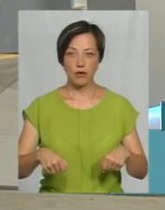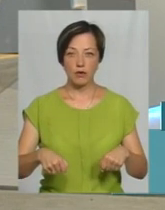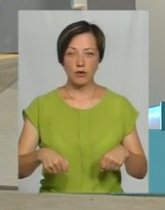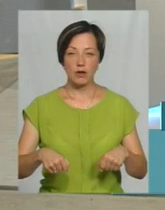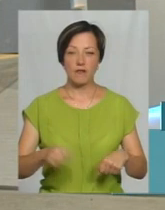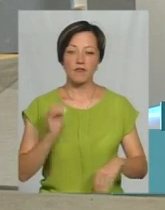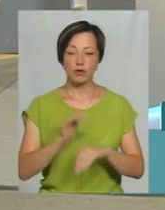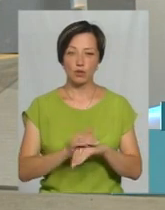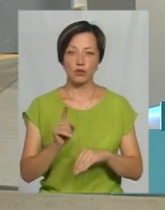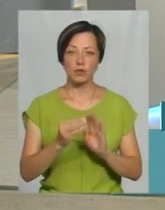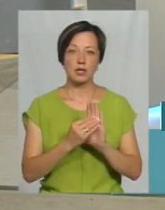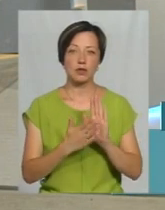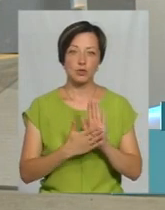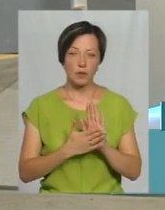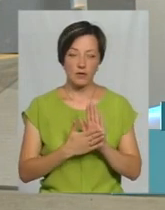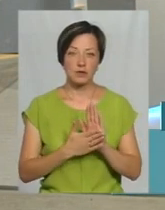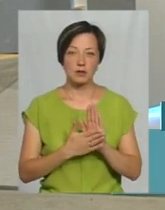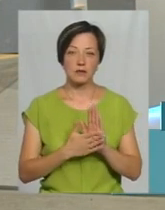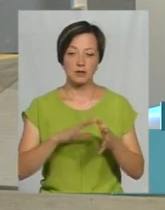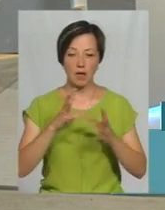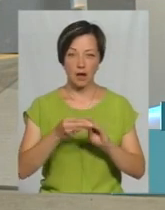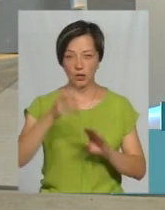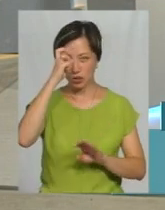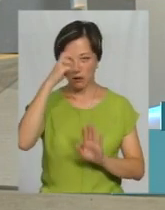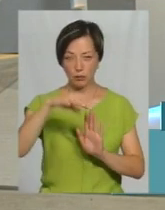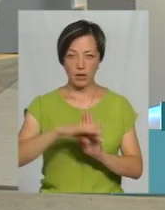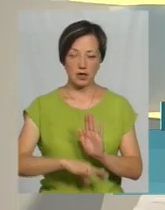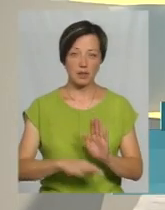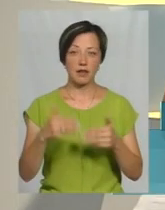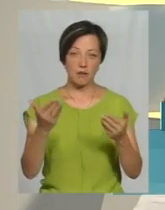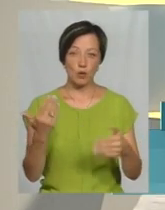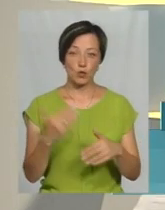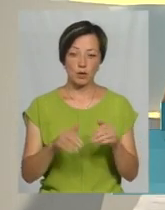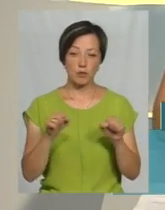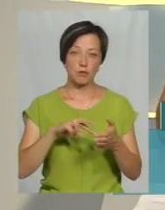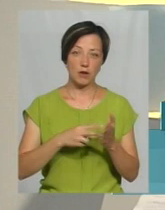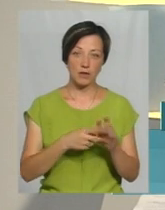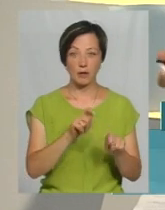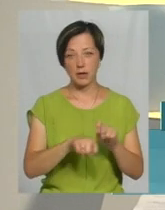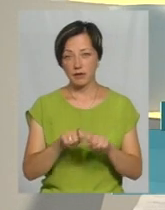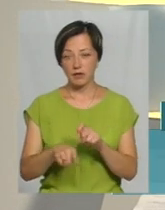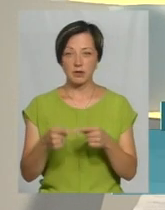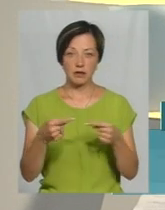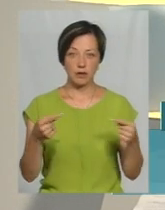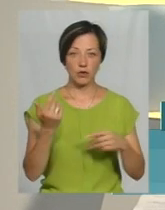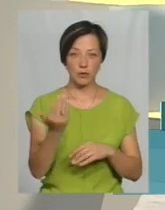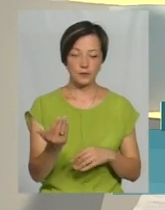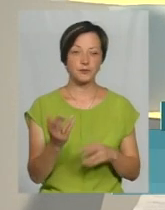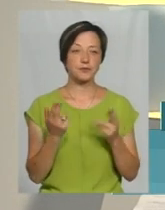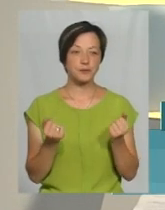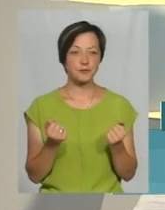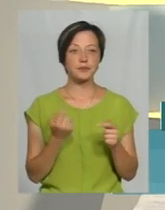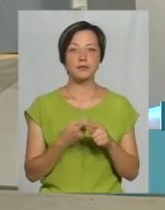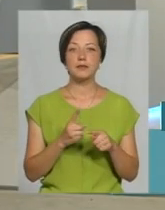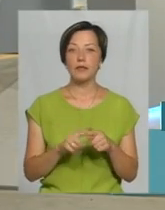який фіксує, що він зареєстрований в загальнодержавному реєстрі. І ви вже там можете планувати перевірки, його видно, так? А